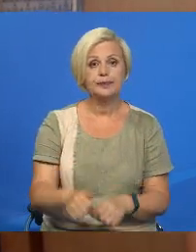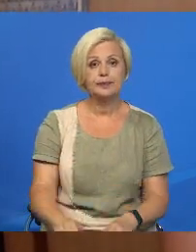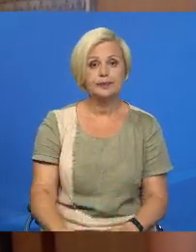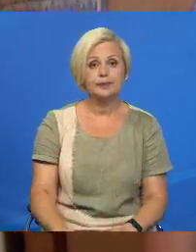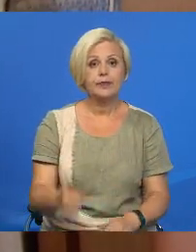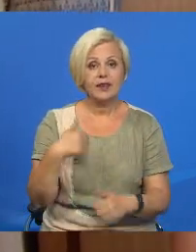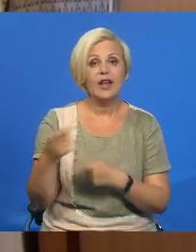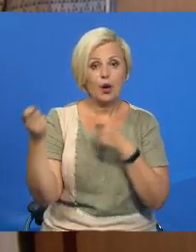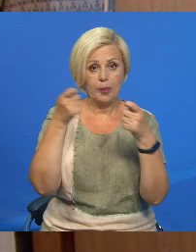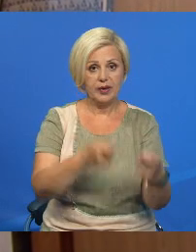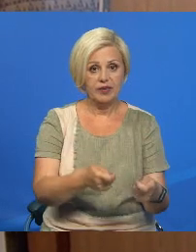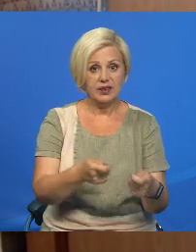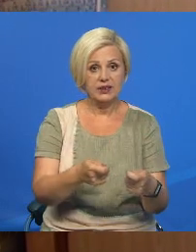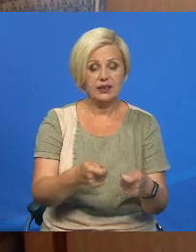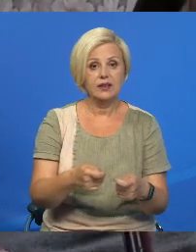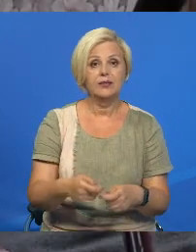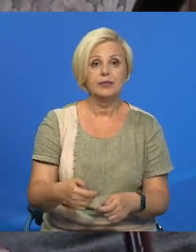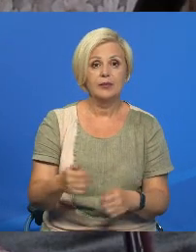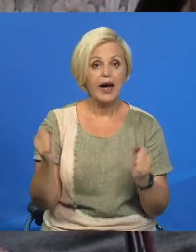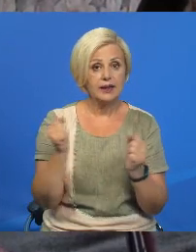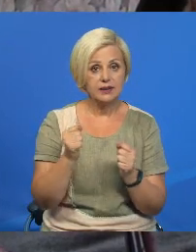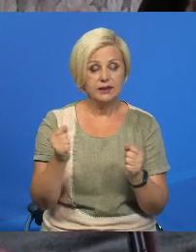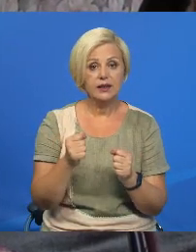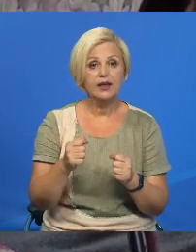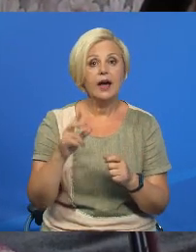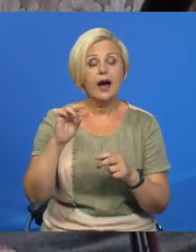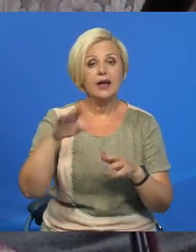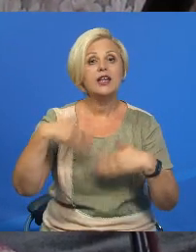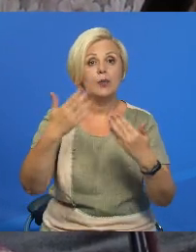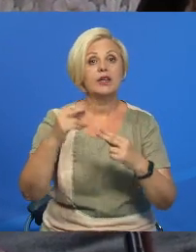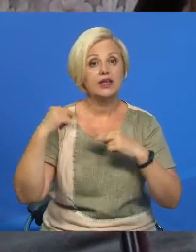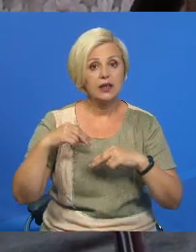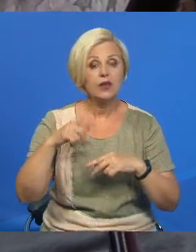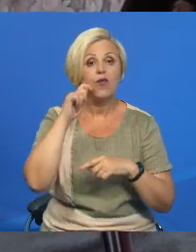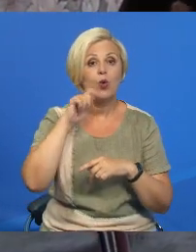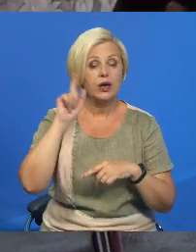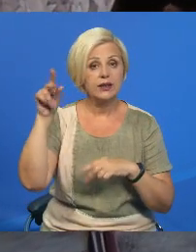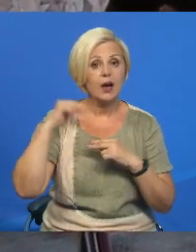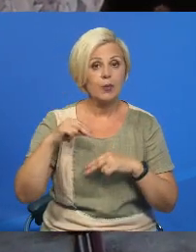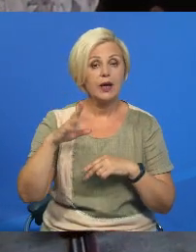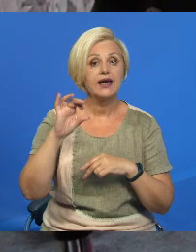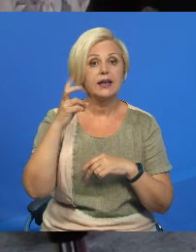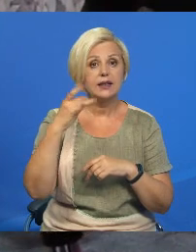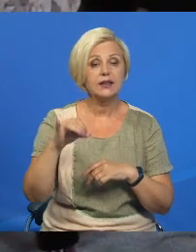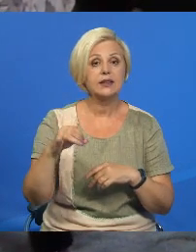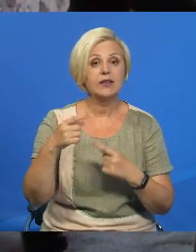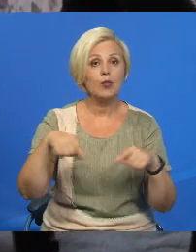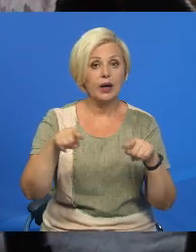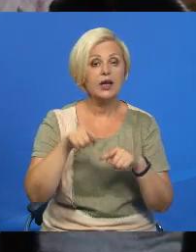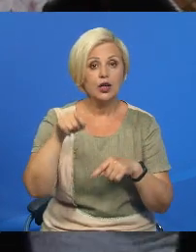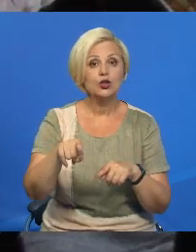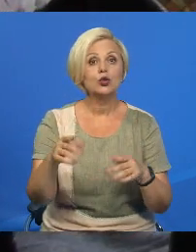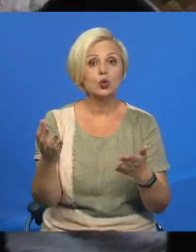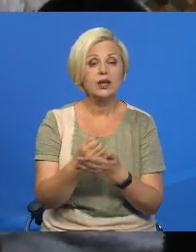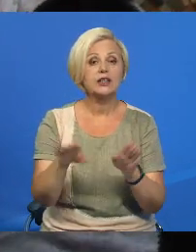Нам привезли его, лялечку нашу». Олени пропоновали работу. Во Украине она працавала у клининговом агентстве. Тут